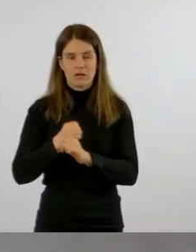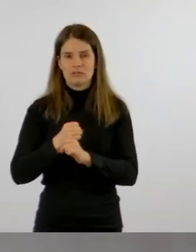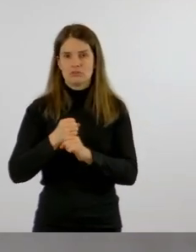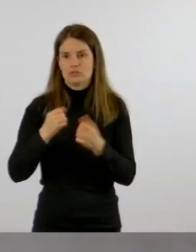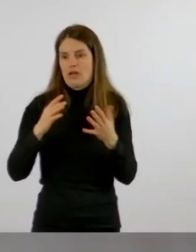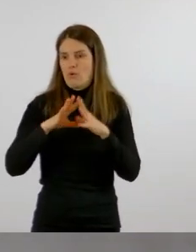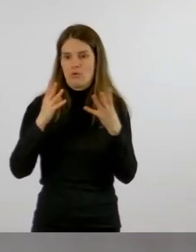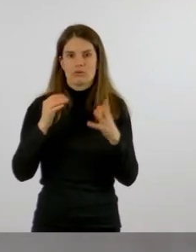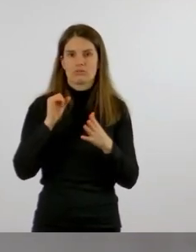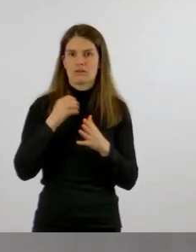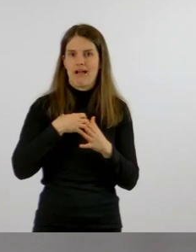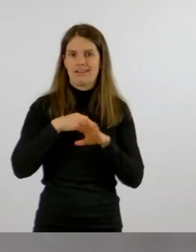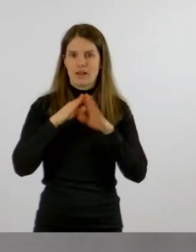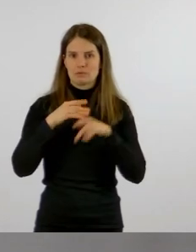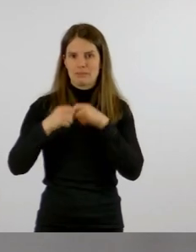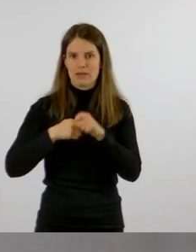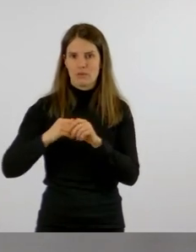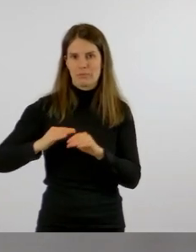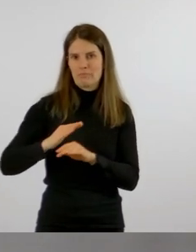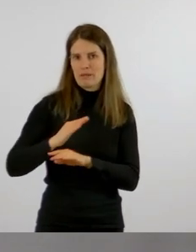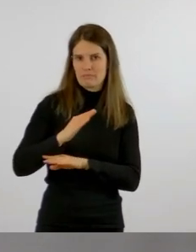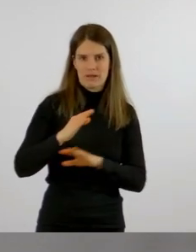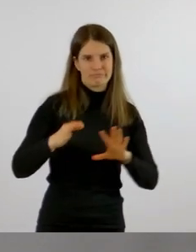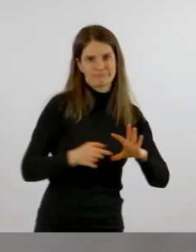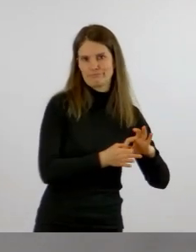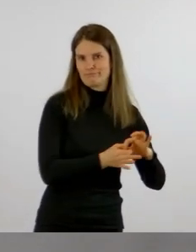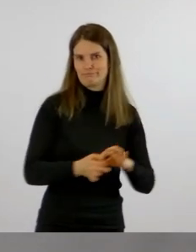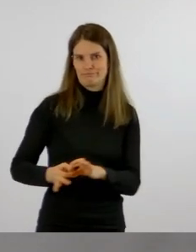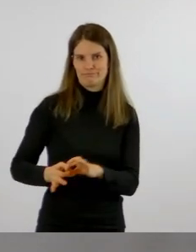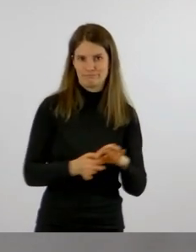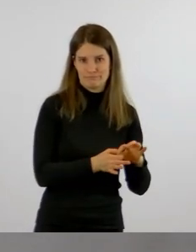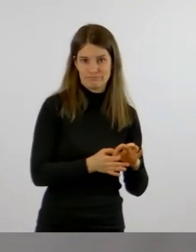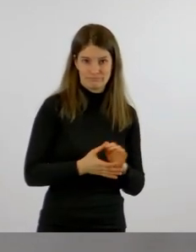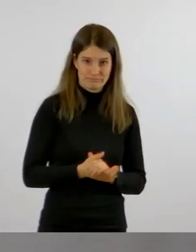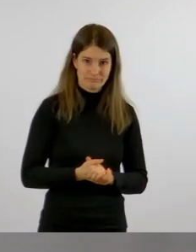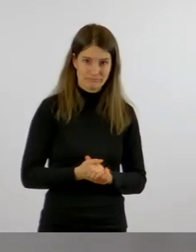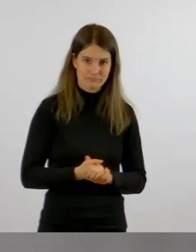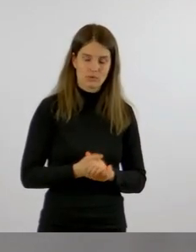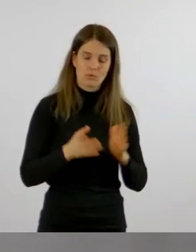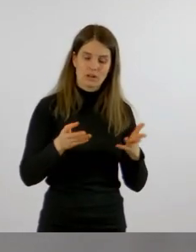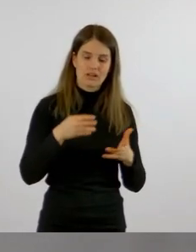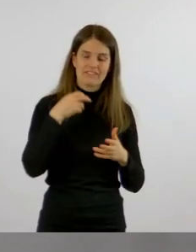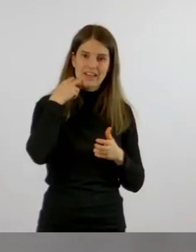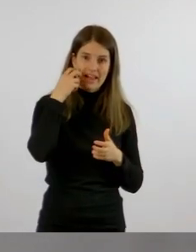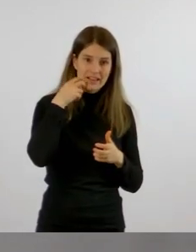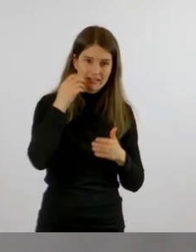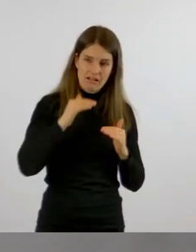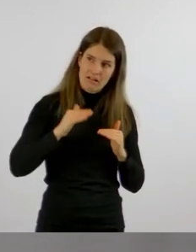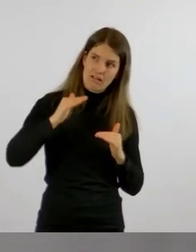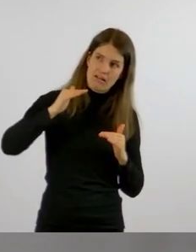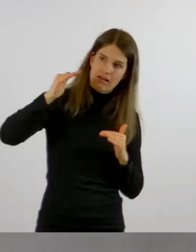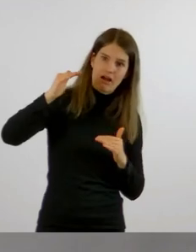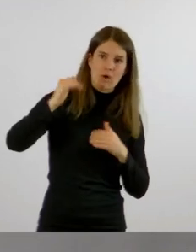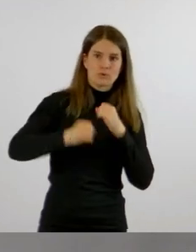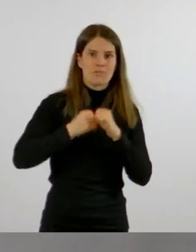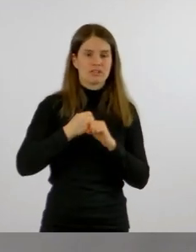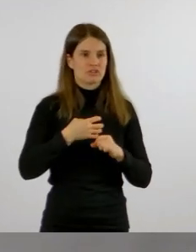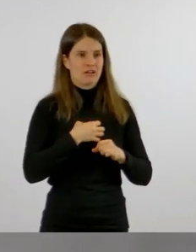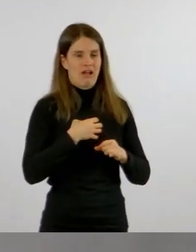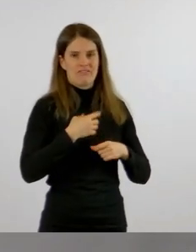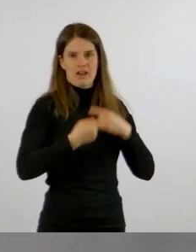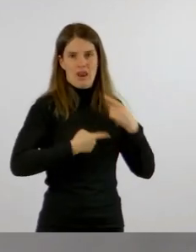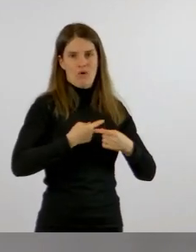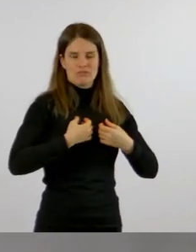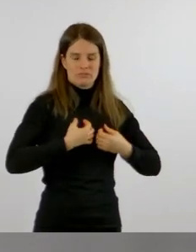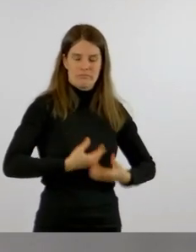zu verzeichnen. Mit zunehmendem Alter nimmt die Schwere der Erkrankung zu, sodass